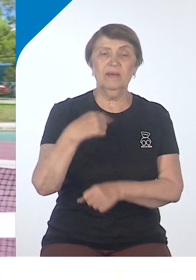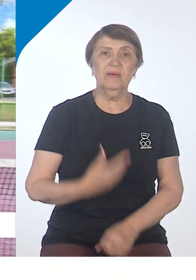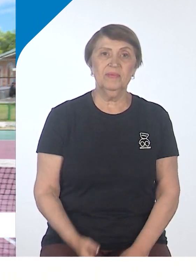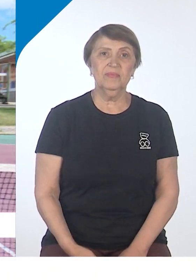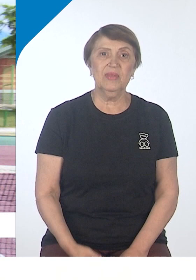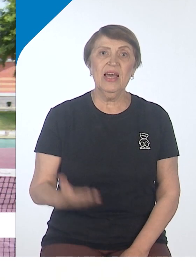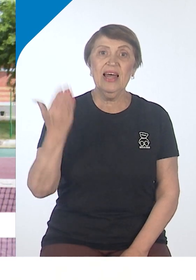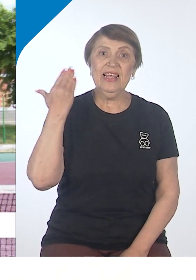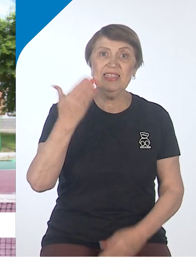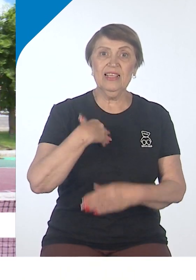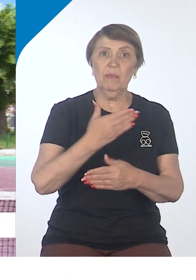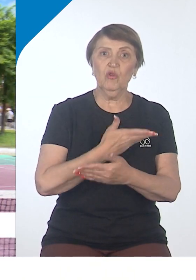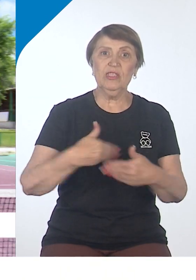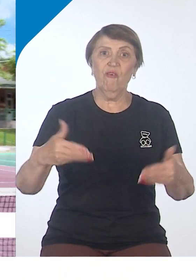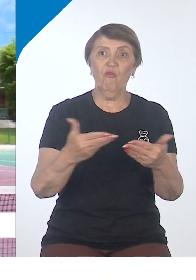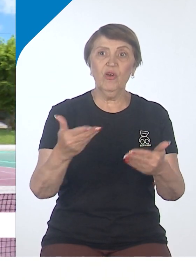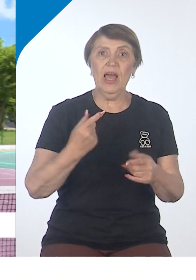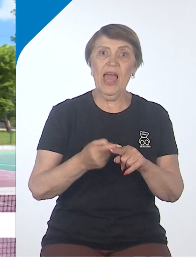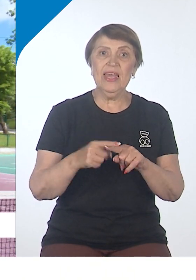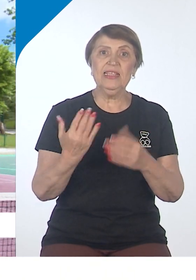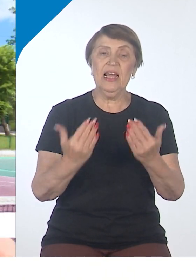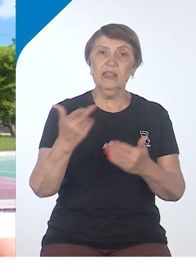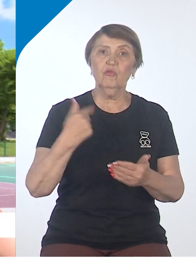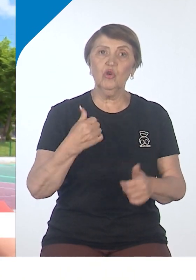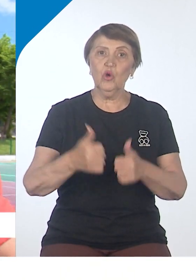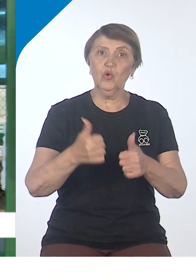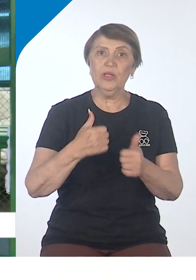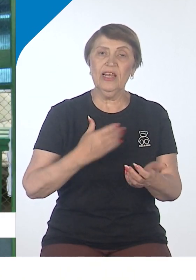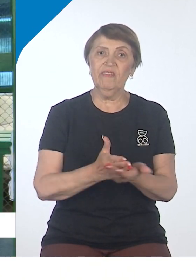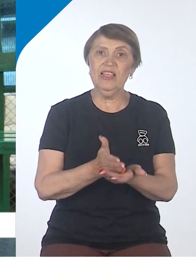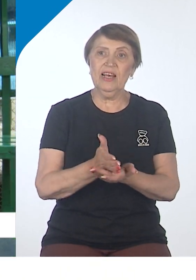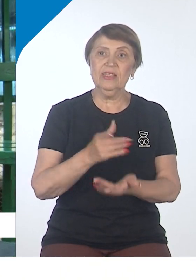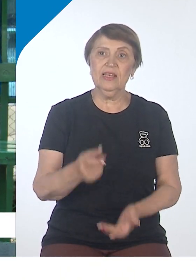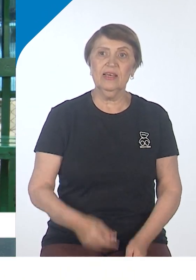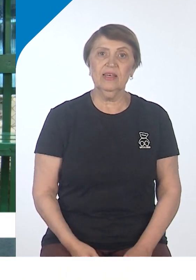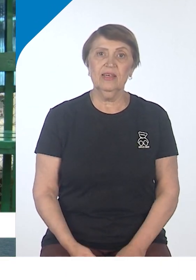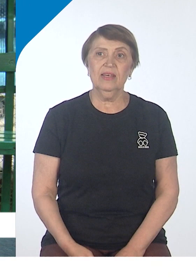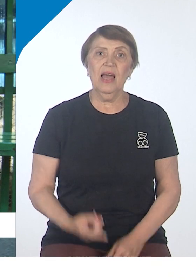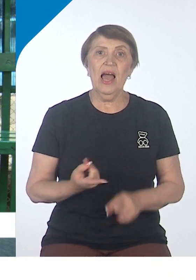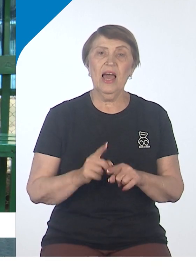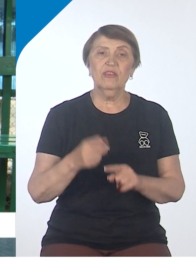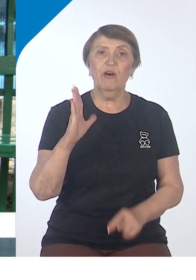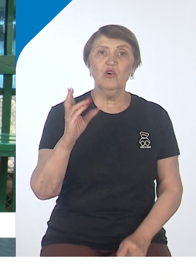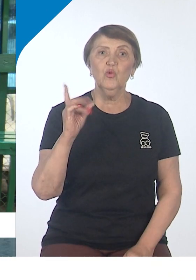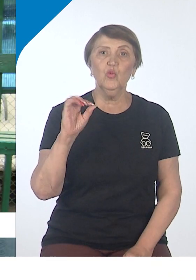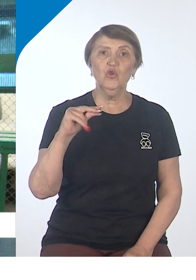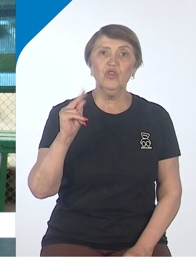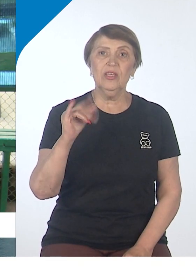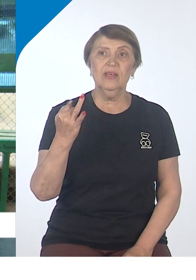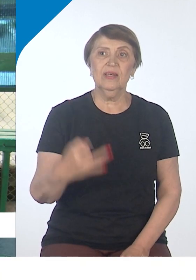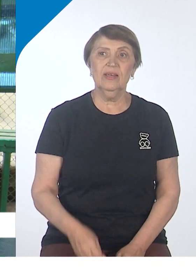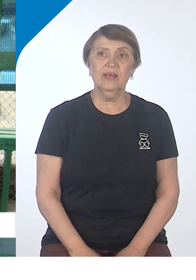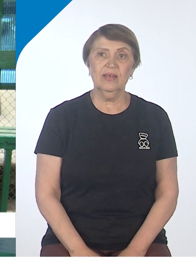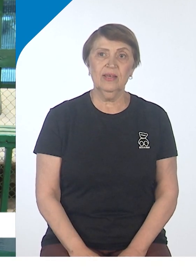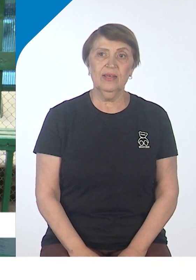смотрите, вот если это турнир ветеранский, да, как будто бы вот это внучки, говорю, ваши болеть, команда болельщиков, он говорит,